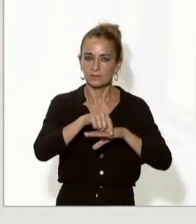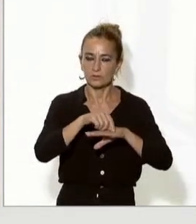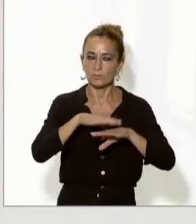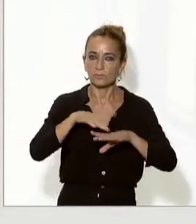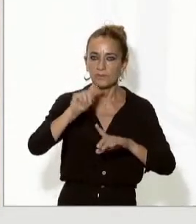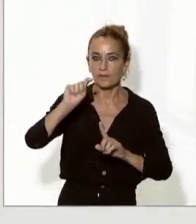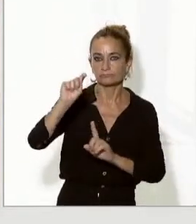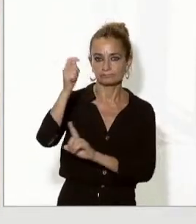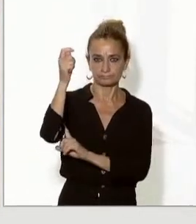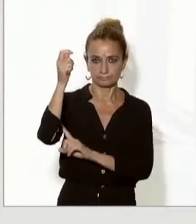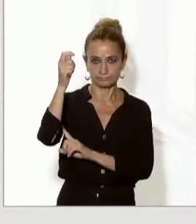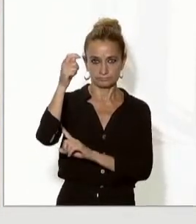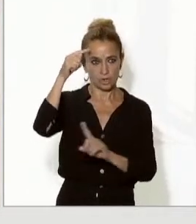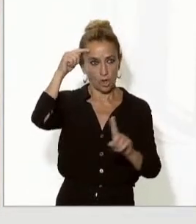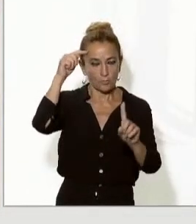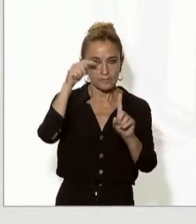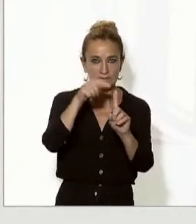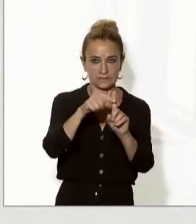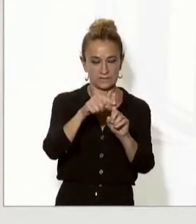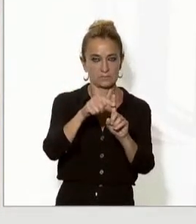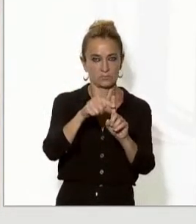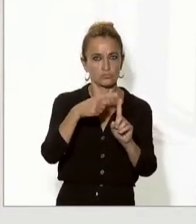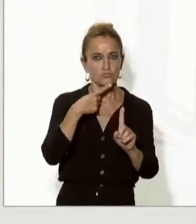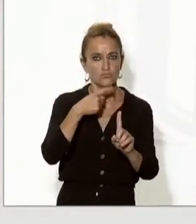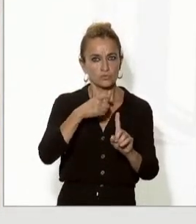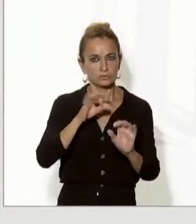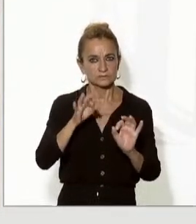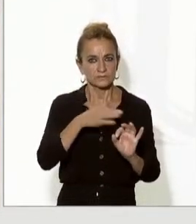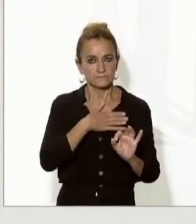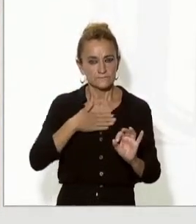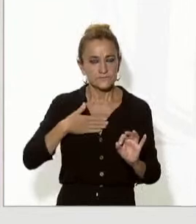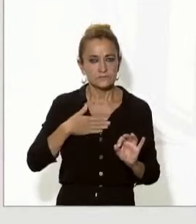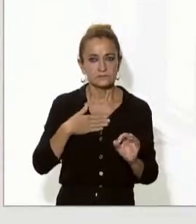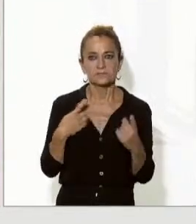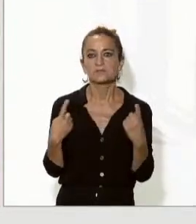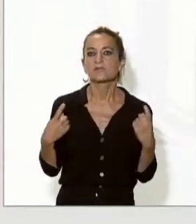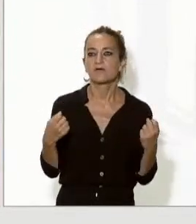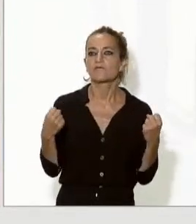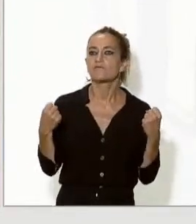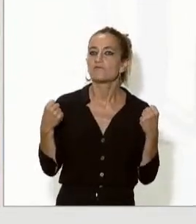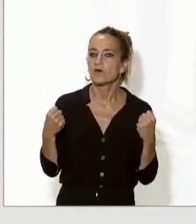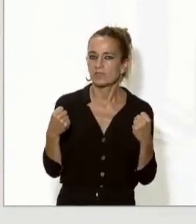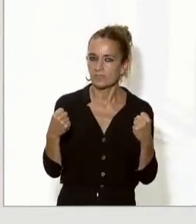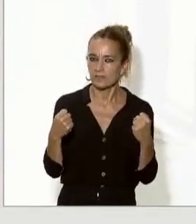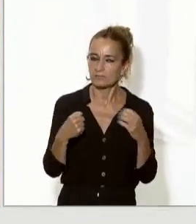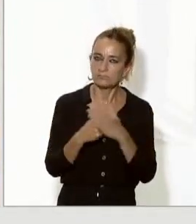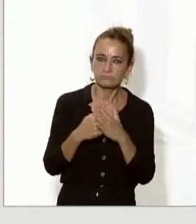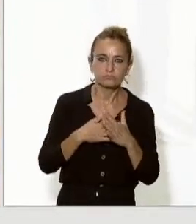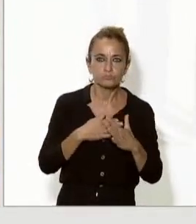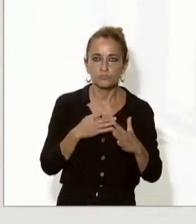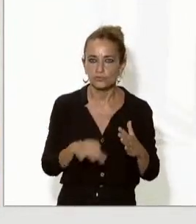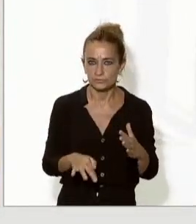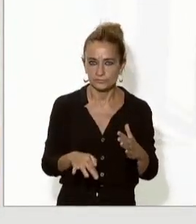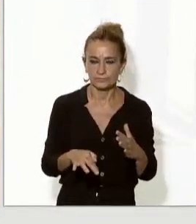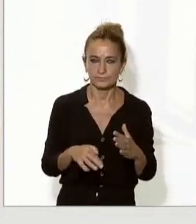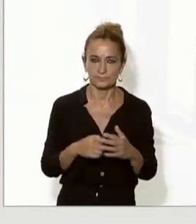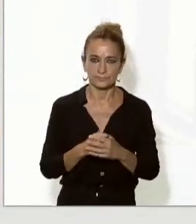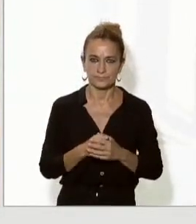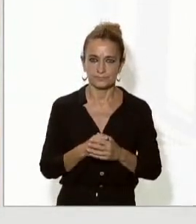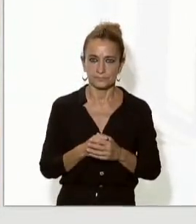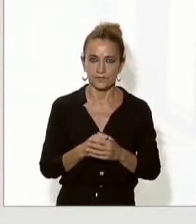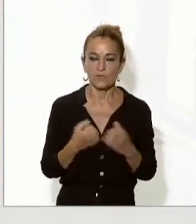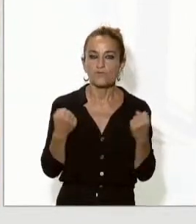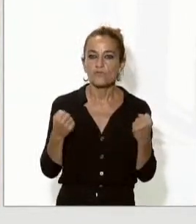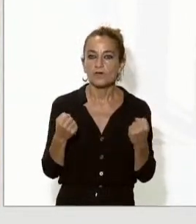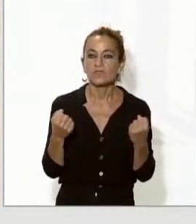objectius ambiciosos i necessitem de la máxima força i una força evidente que és clara la que ens ha dado la